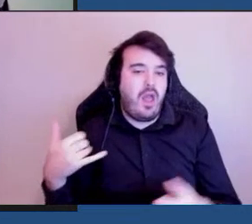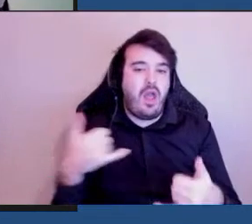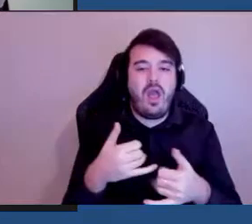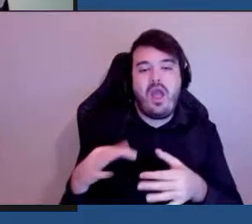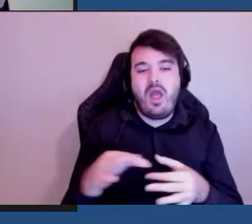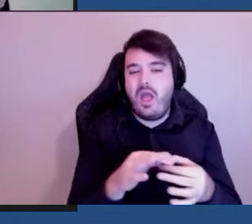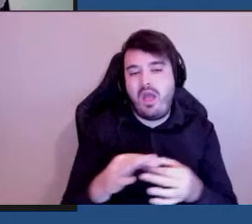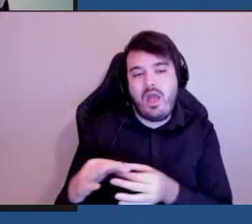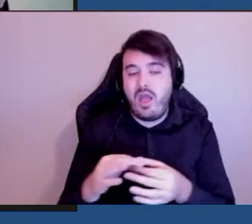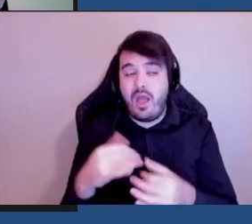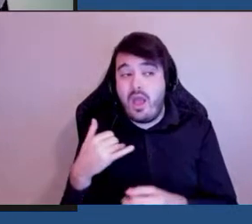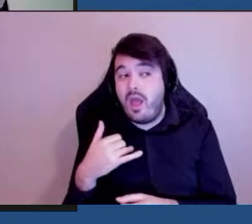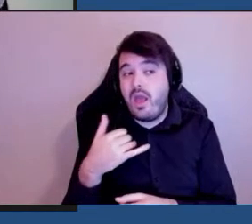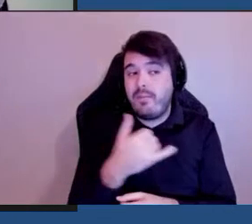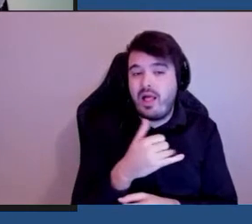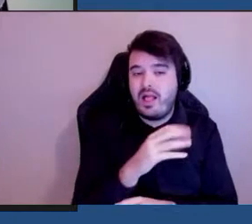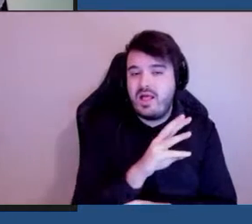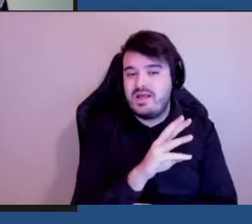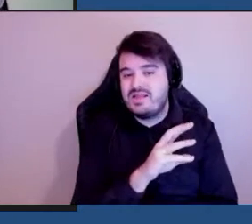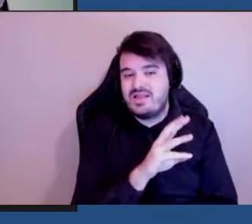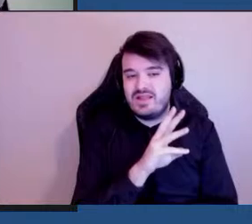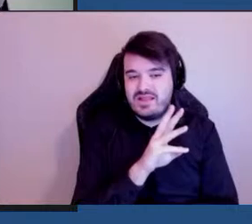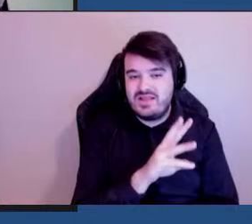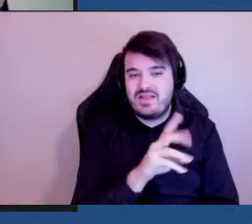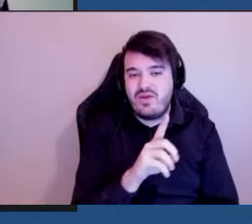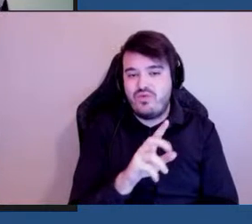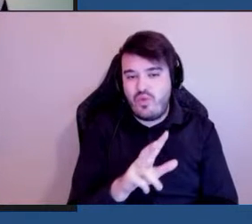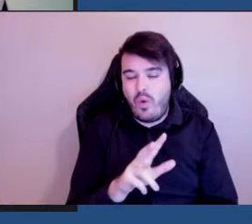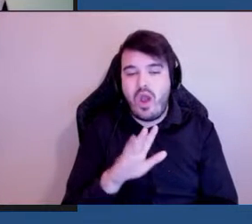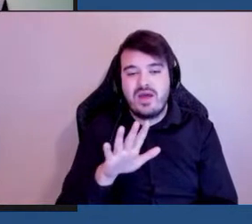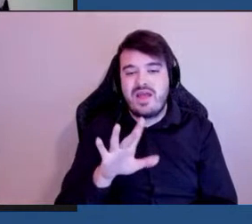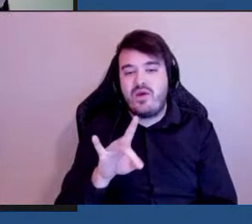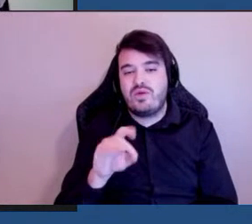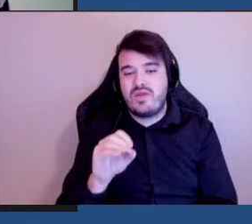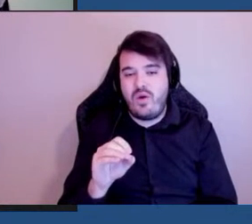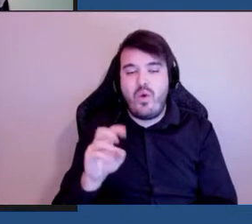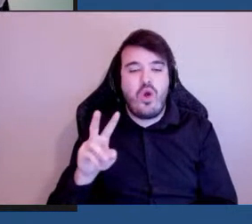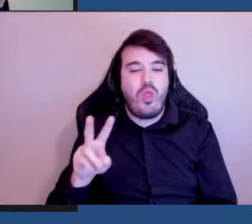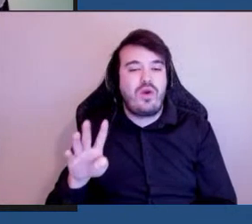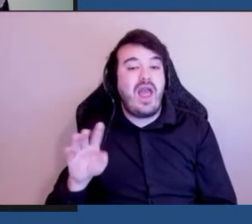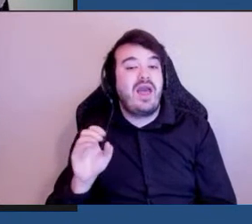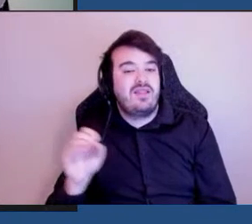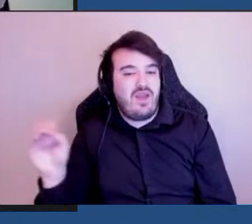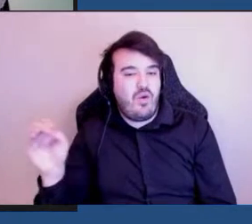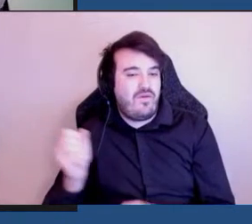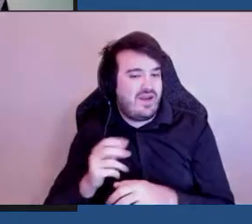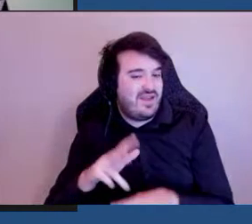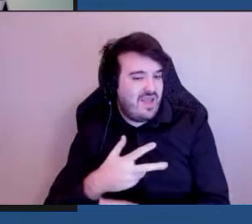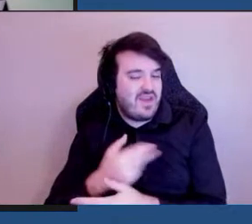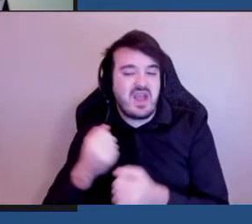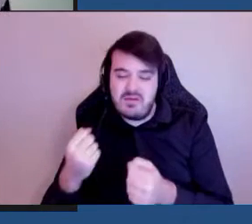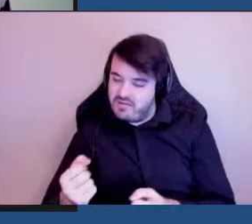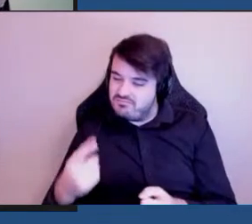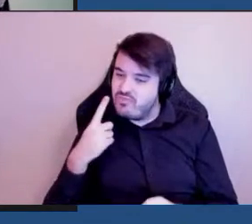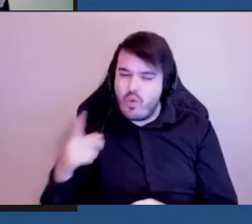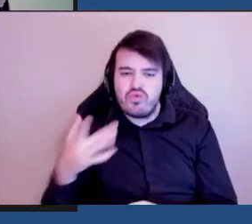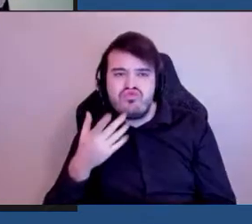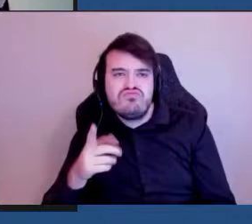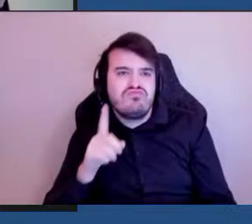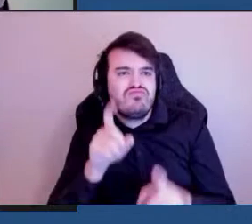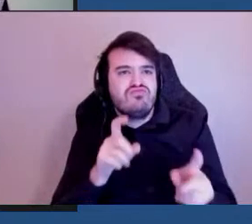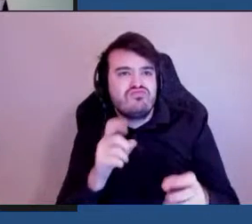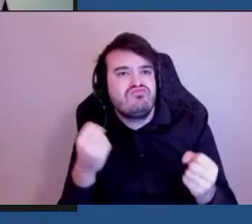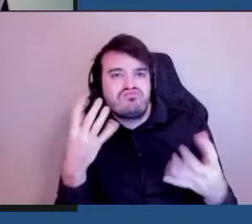pouvez appeler le 603 580 2400 ça vous permet de poser vos questions